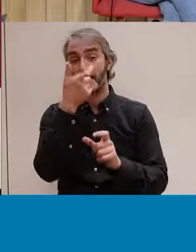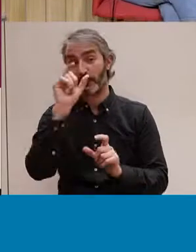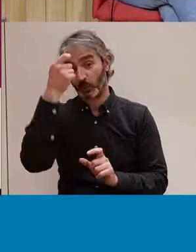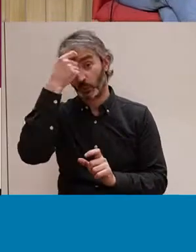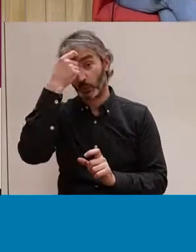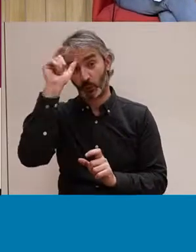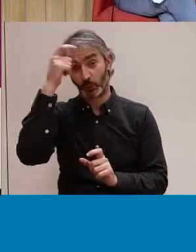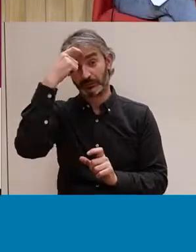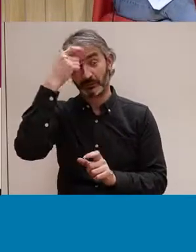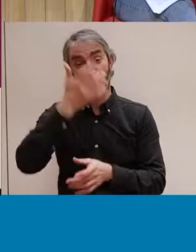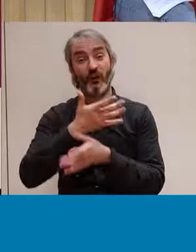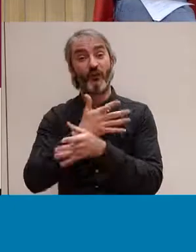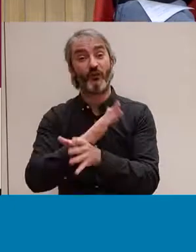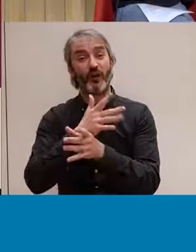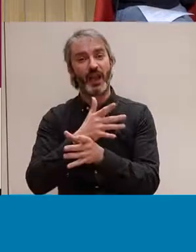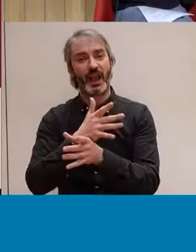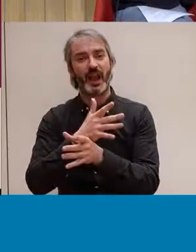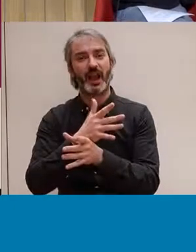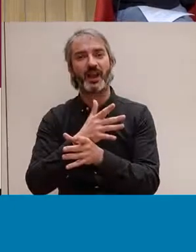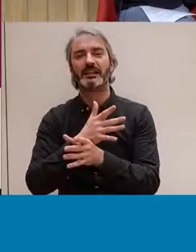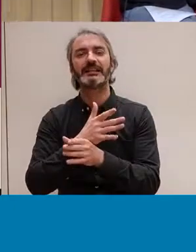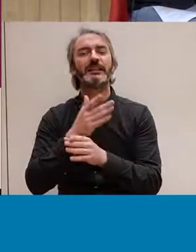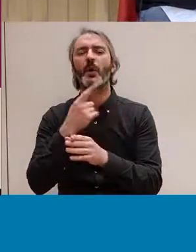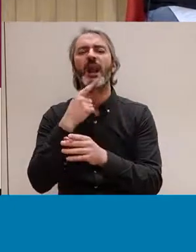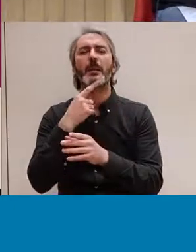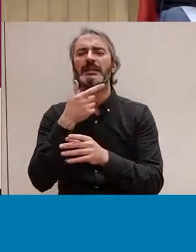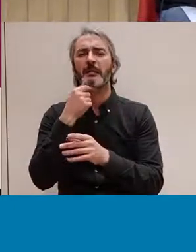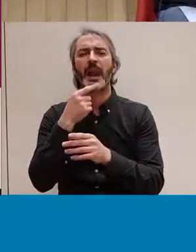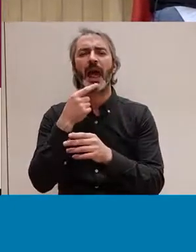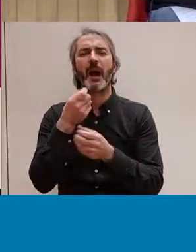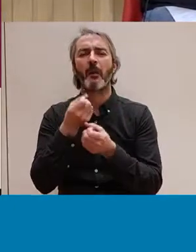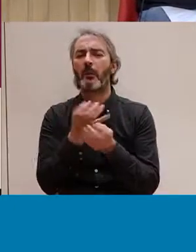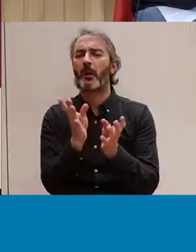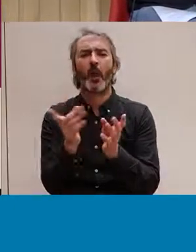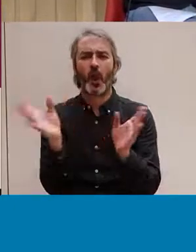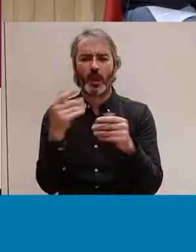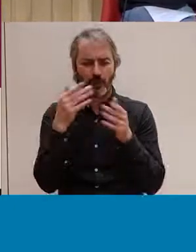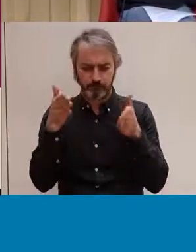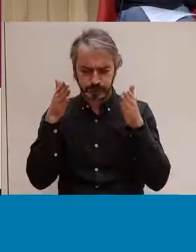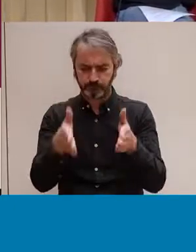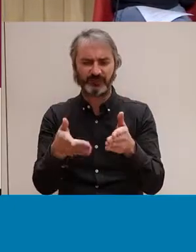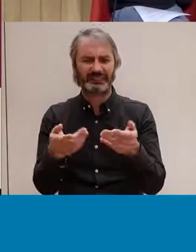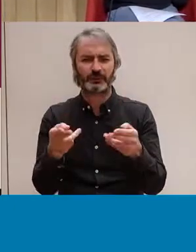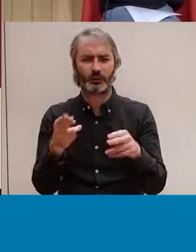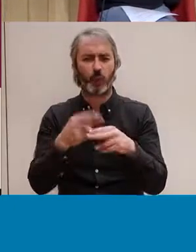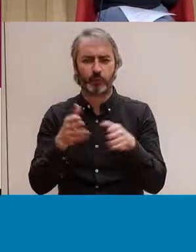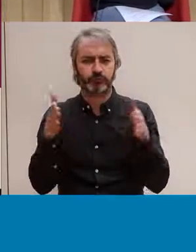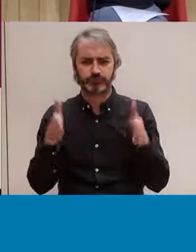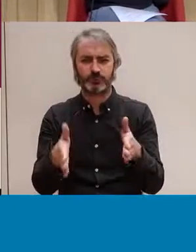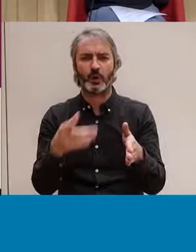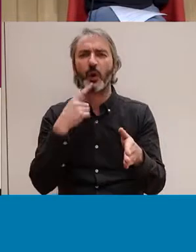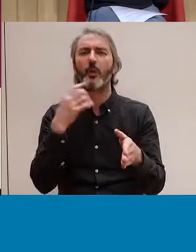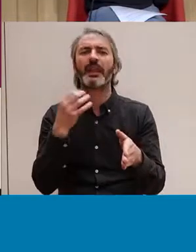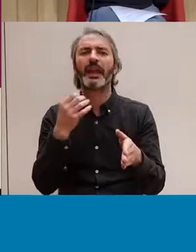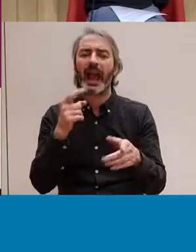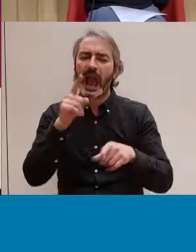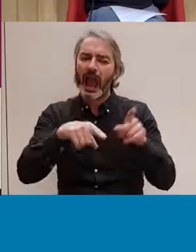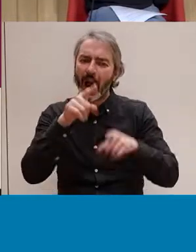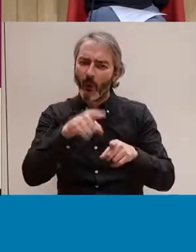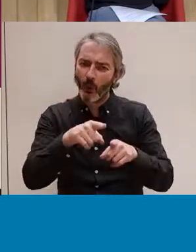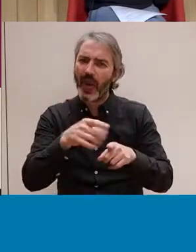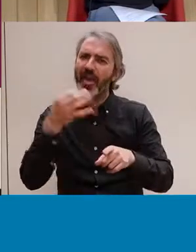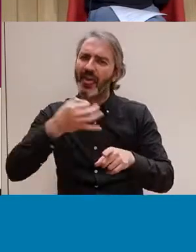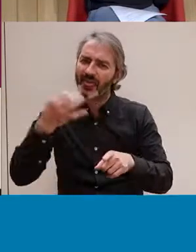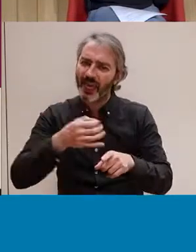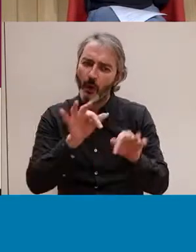follar és un concepte que s'entén molt rígidament i des d'una vessant molt poc exploratòria, no? On hi ha unes pràctiques molt concretes que han de